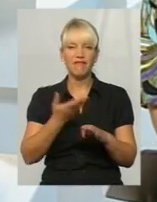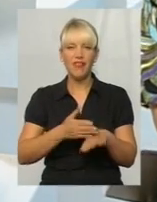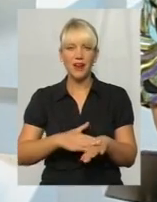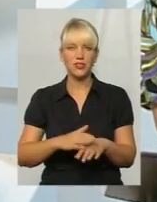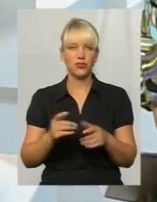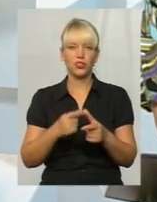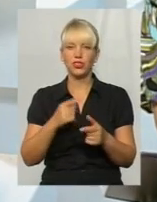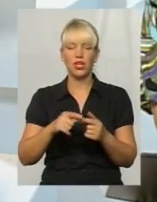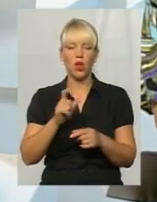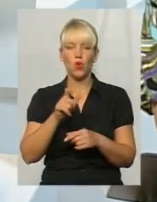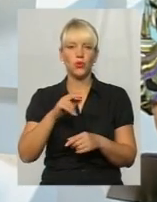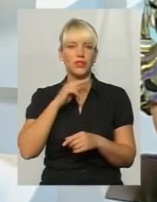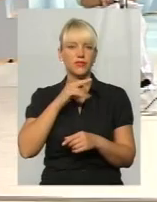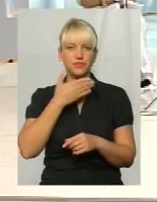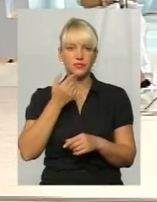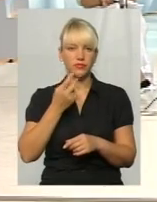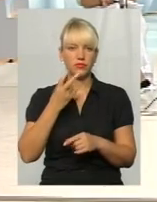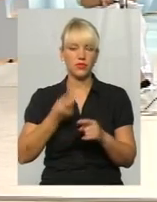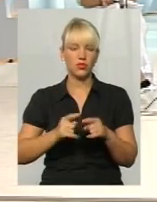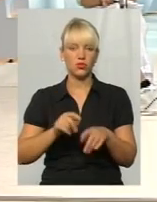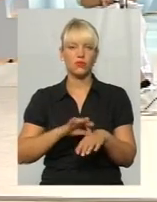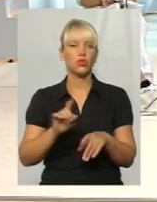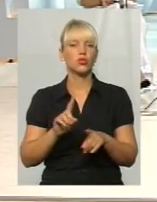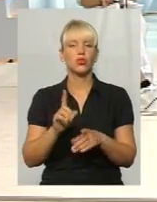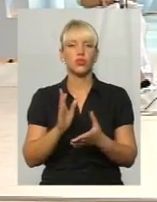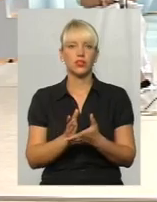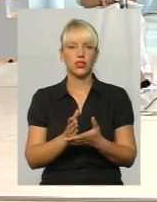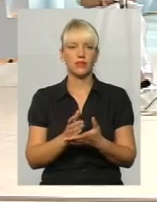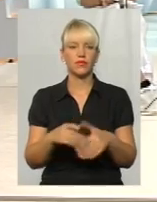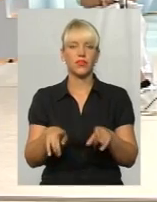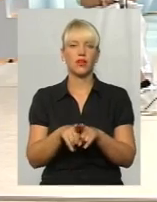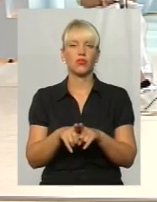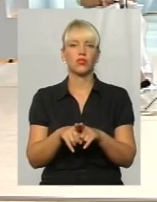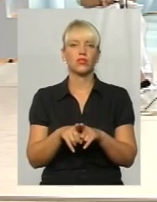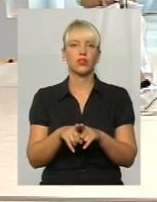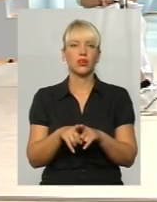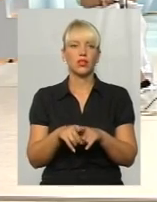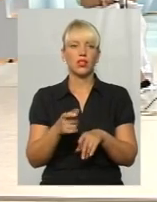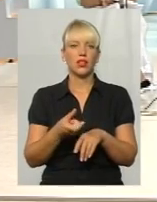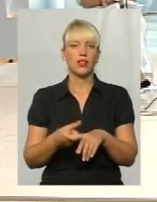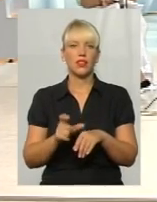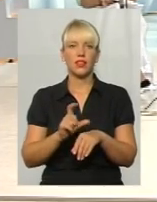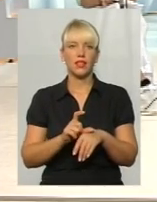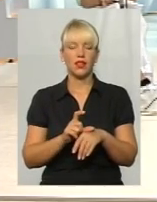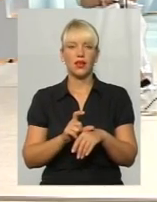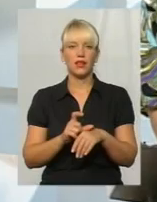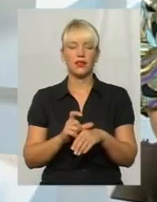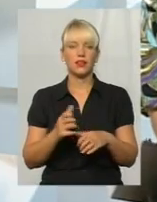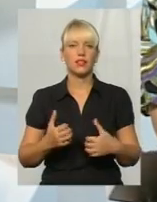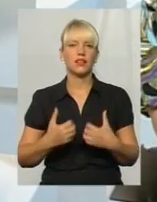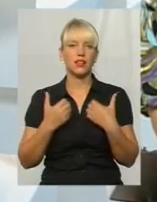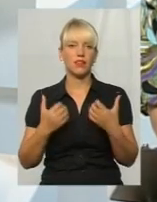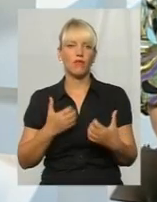люди взагалі звертають увагу на цю хворобу. Що є такою, скажімо, найтривожнішою в